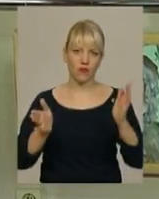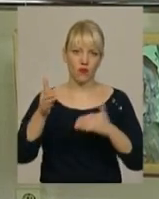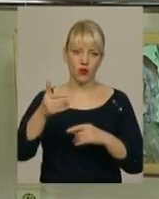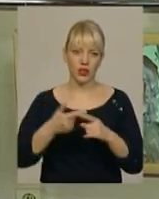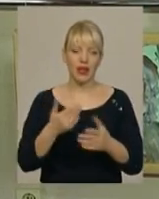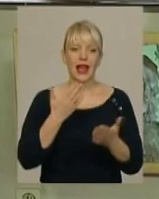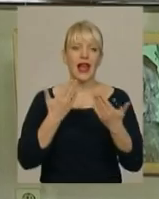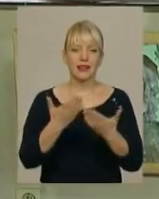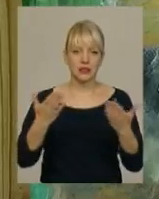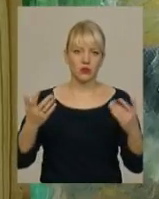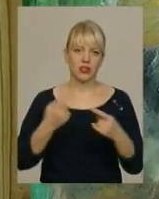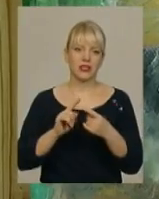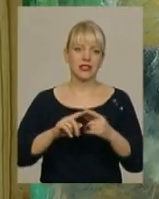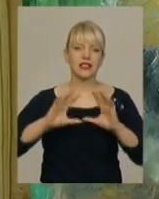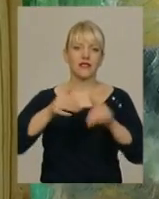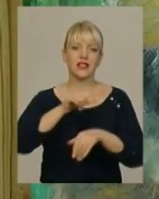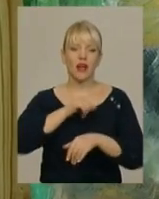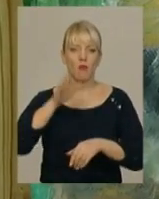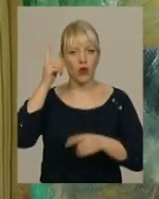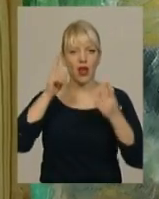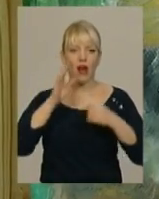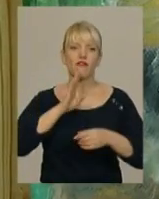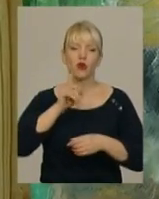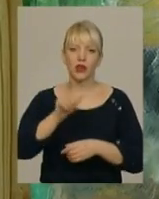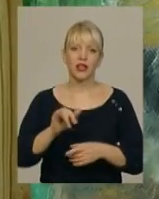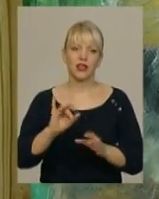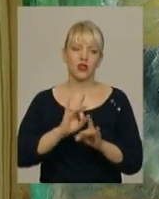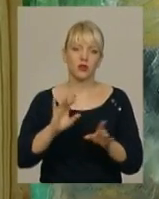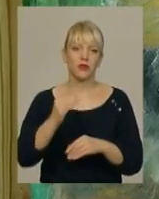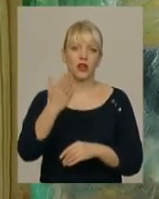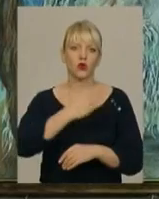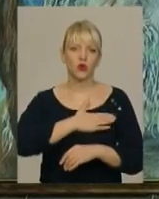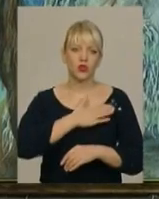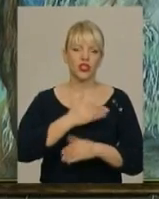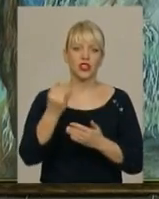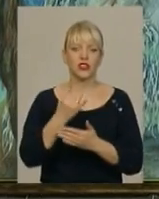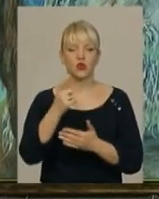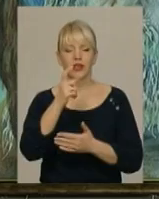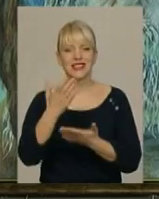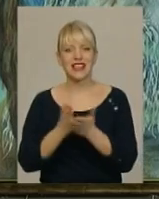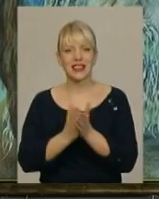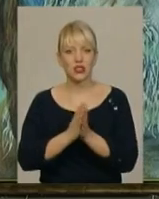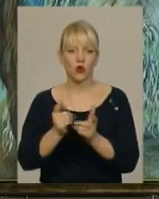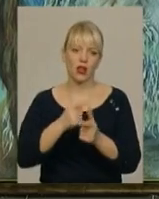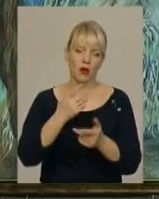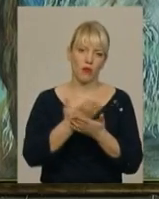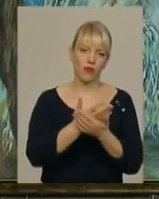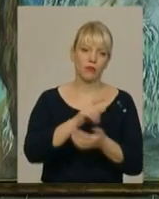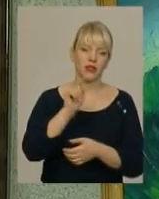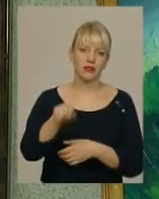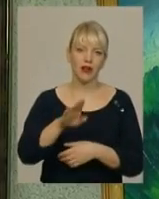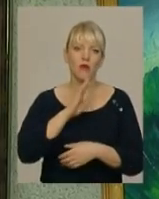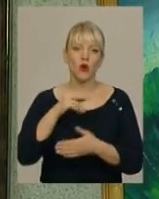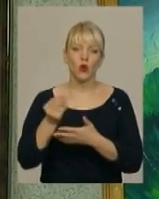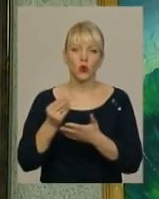передусім світ самої авторки, каже Агнеса Бужановська. І розповідає, їй до душі історіст книжок або фільмів. Саме там художниця